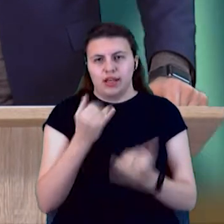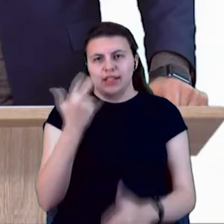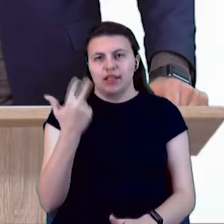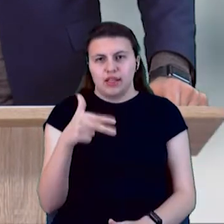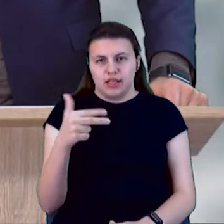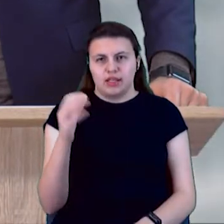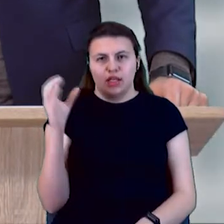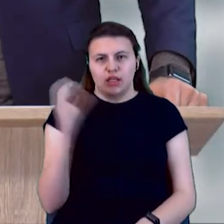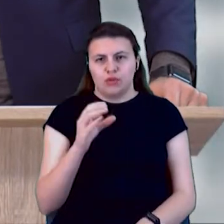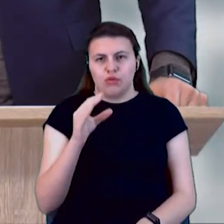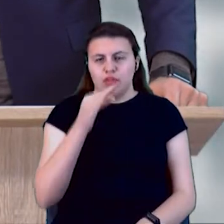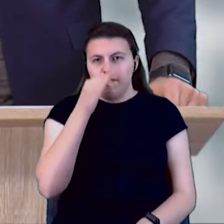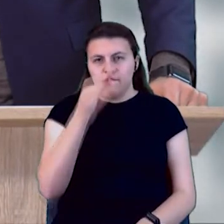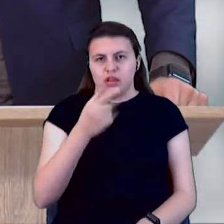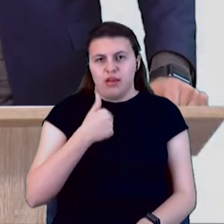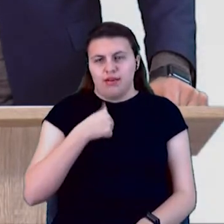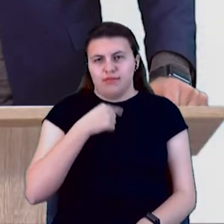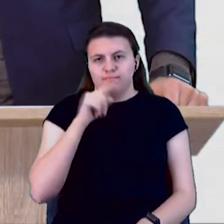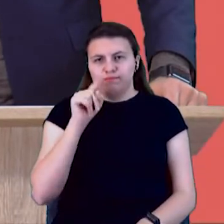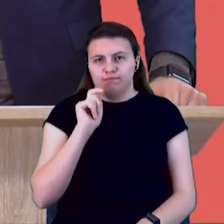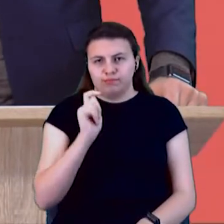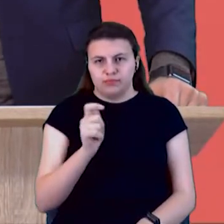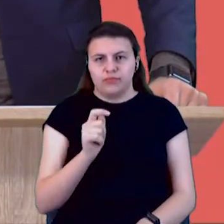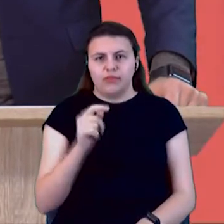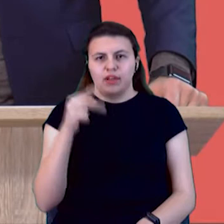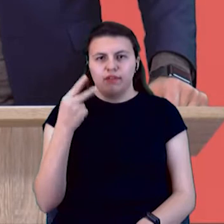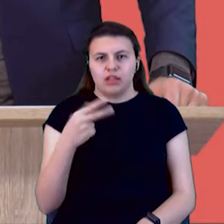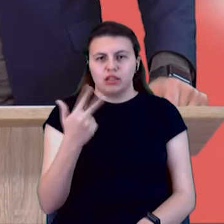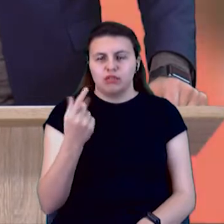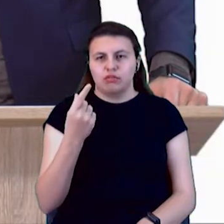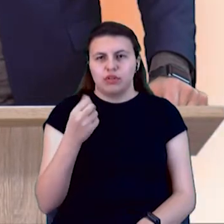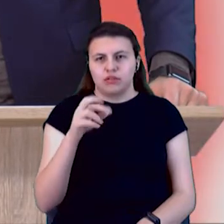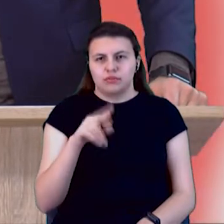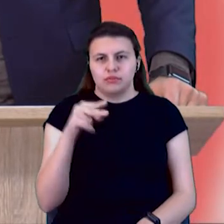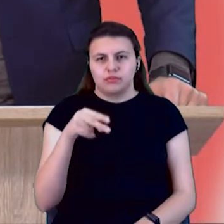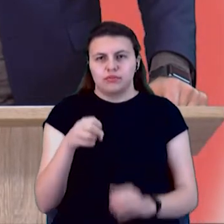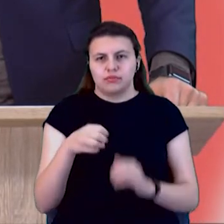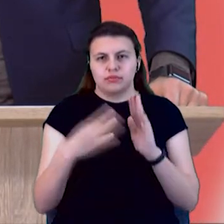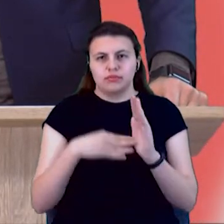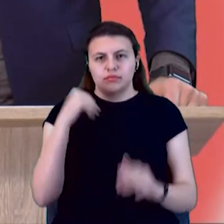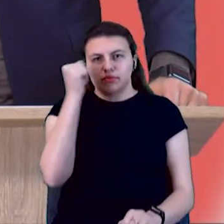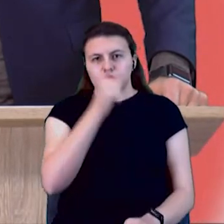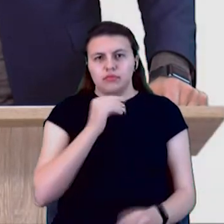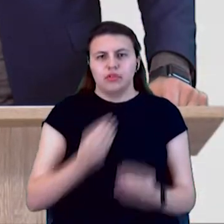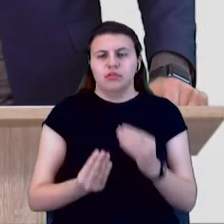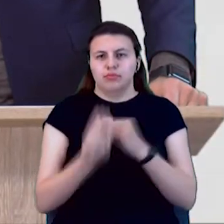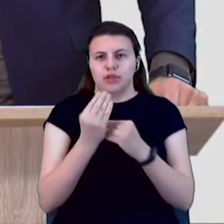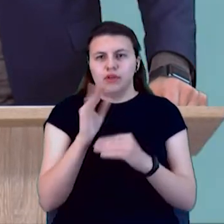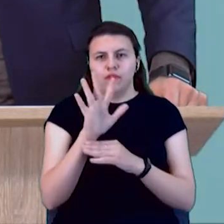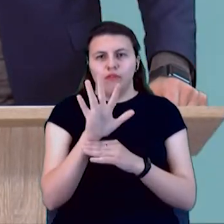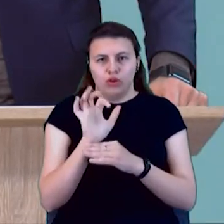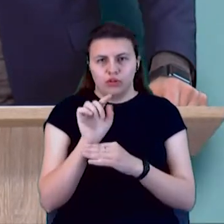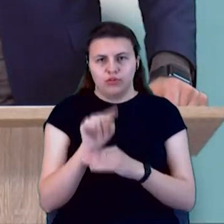мене, звісно, запитання. 23 вересня 2019 року ви опублікували у Фейсбуці фото, на ньому ви